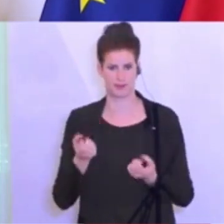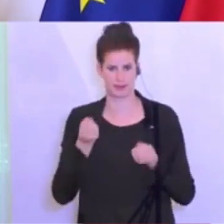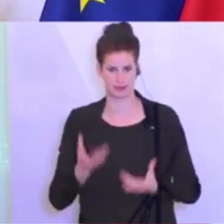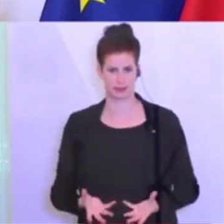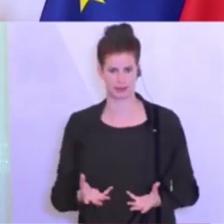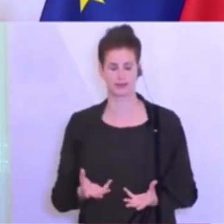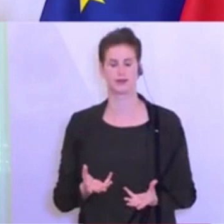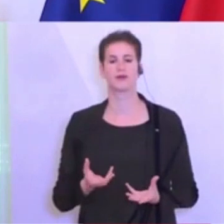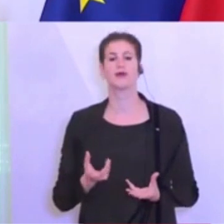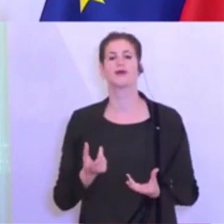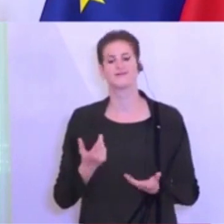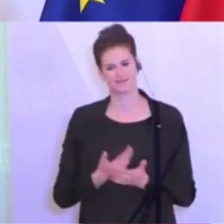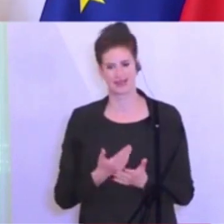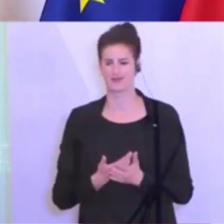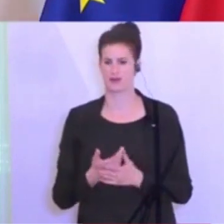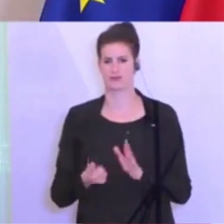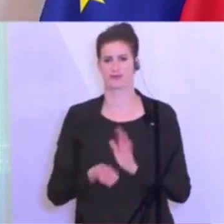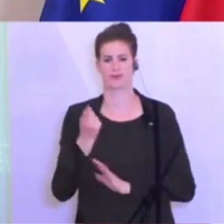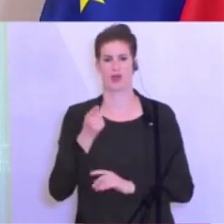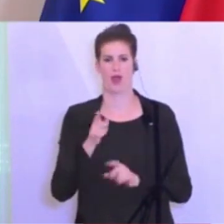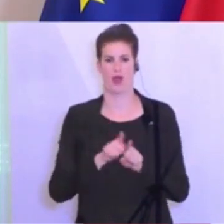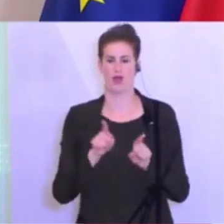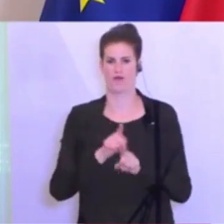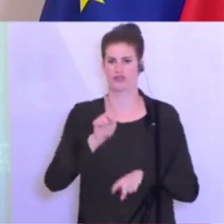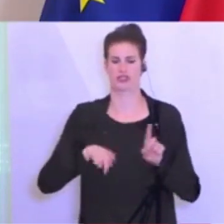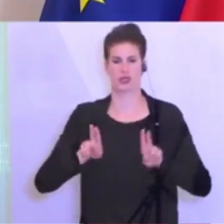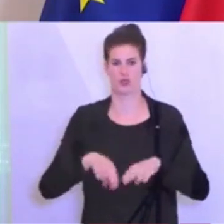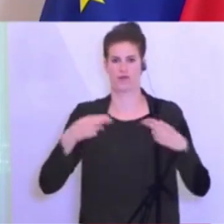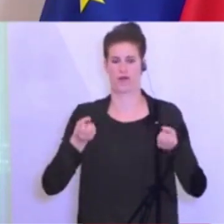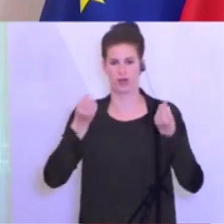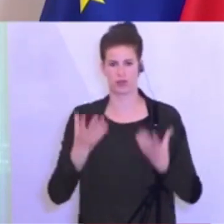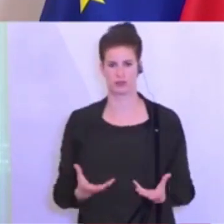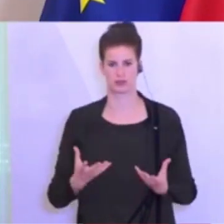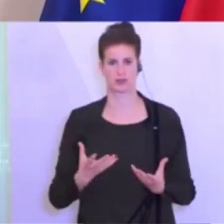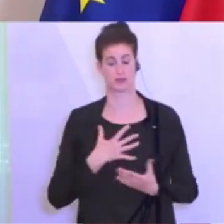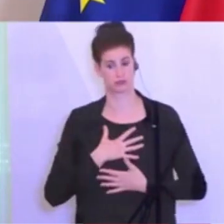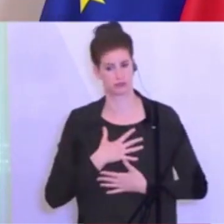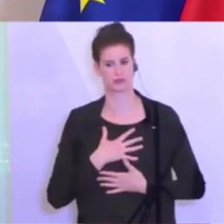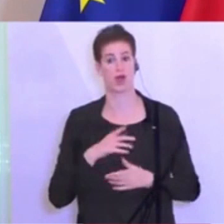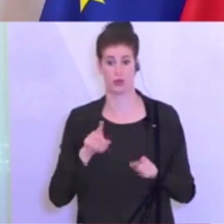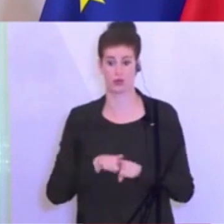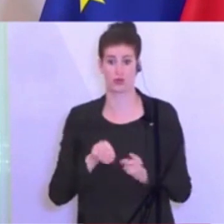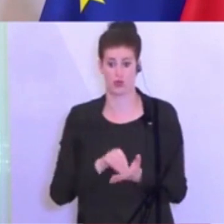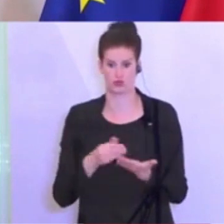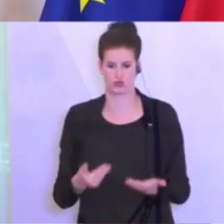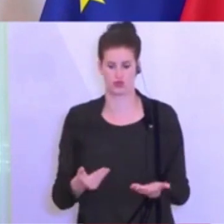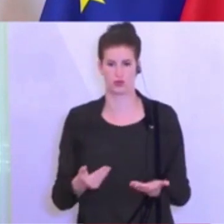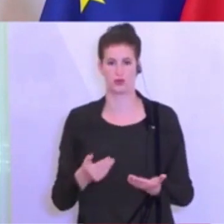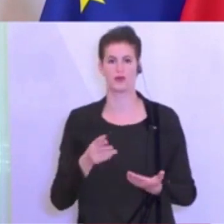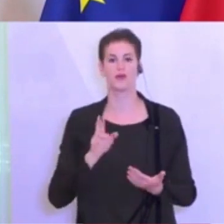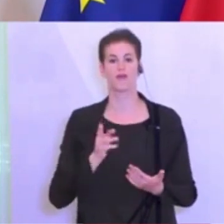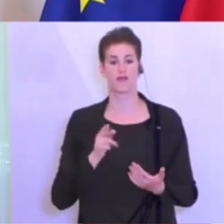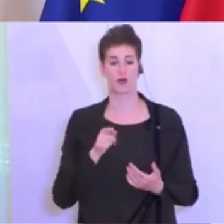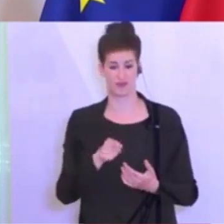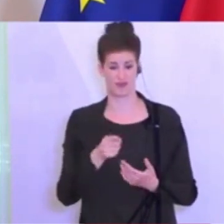Verkehrsabteilungen der jeweiligen Landespolizeidirektionen massiv gefordert waren und es auch noch sind, weil das